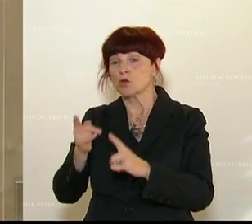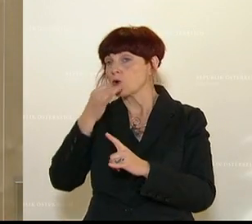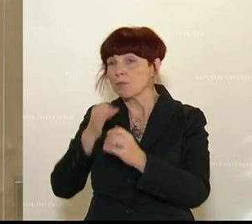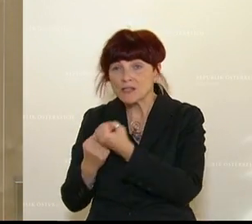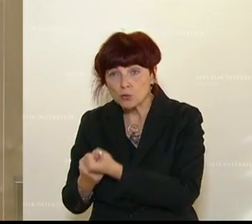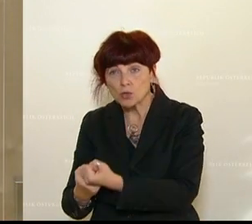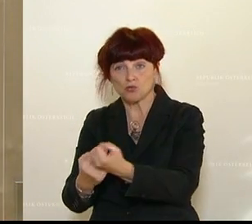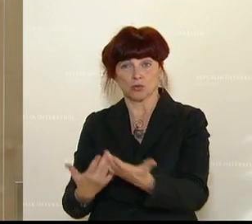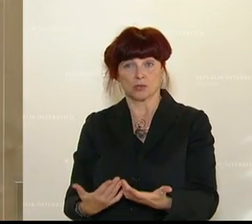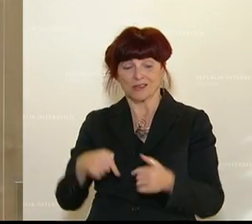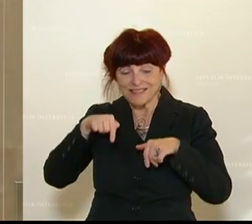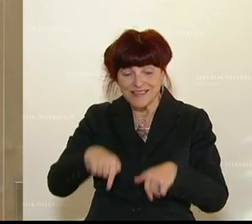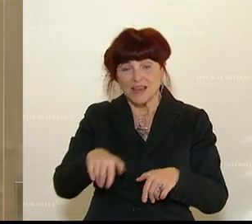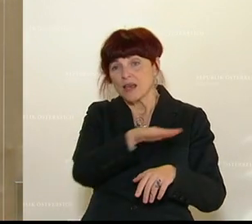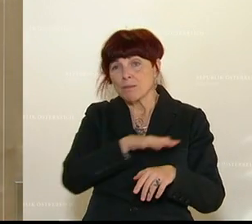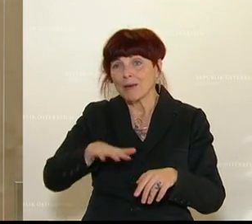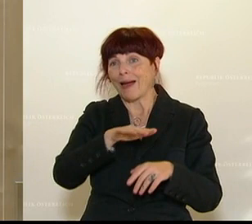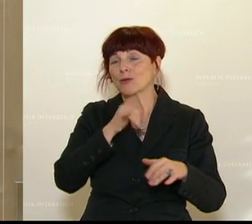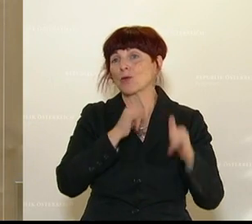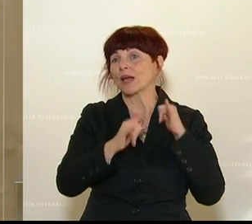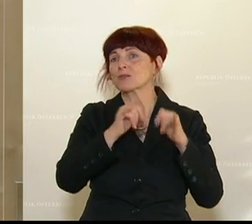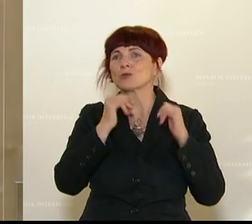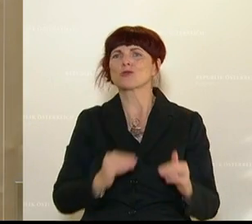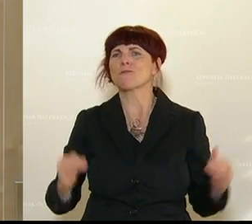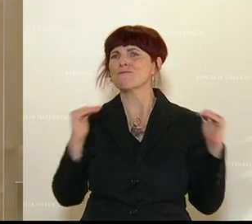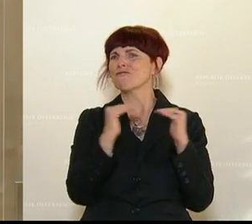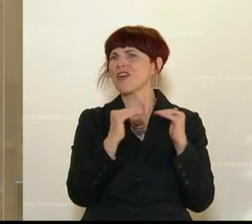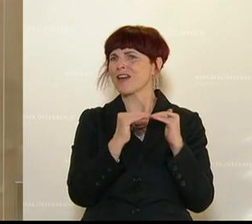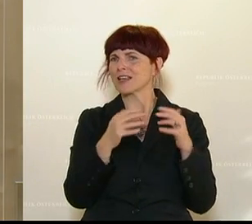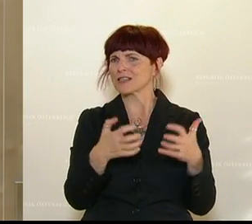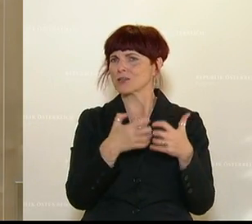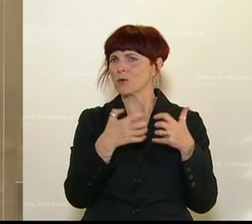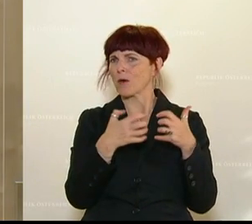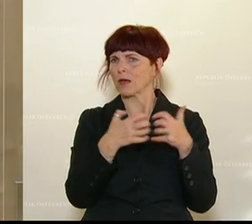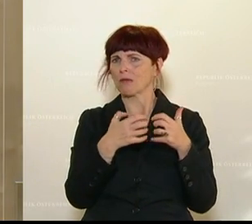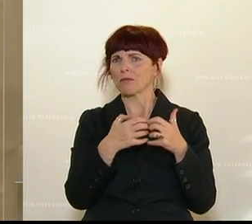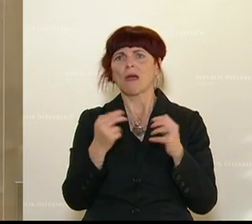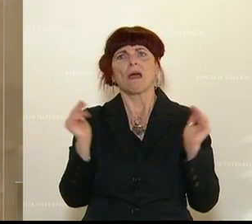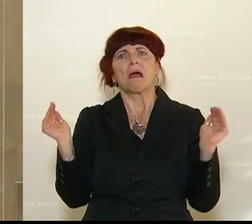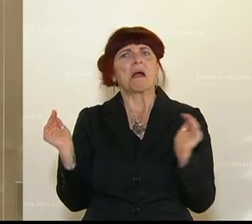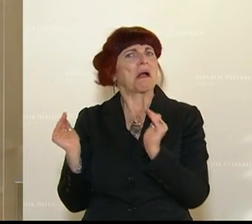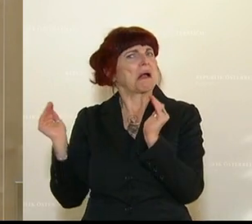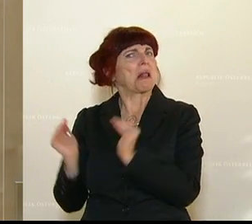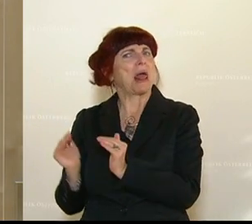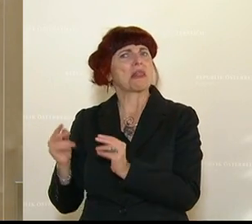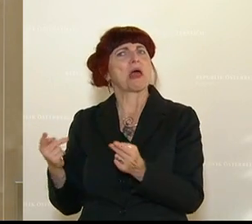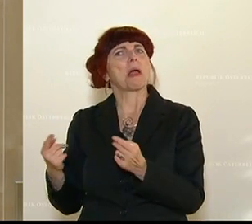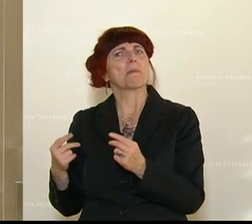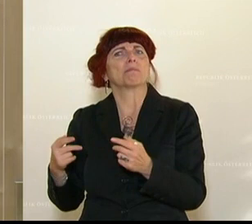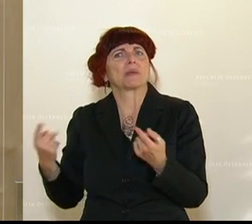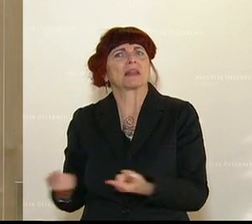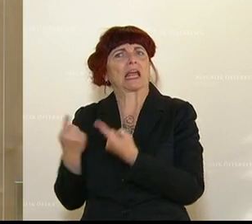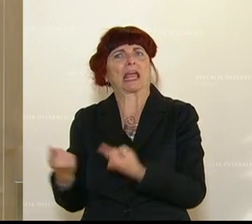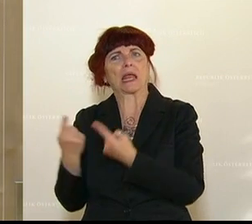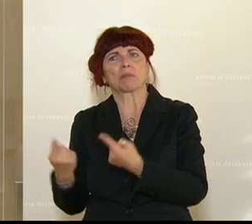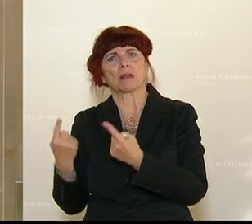schaffen, Dass wir schauen, dass die kleineren Betriebe nicht unter den Investitionsdruck kommen und vom Wachstumszwang quasi